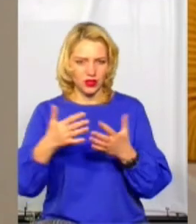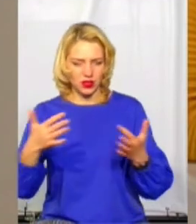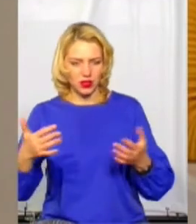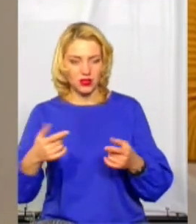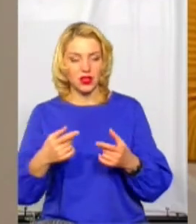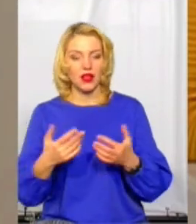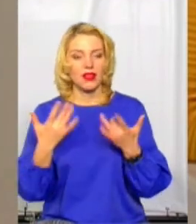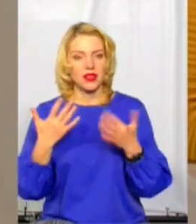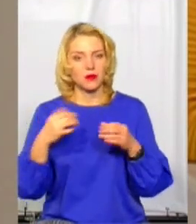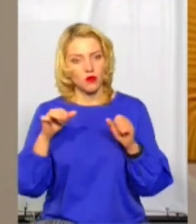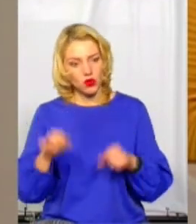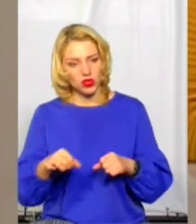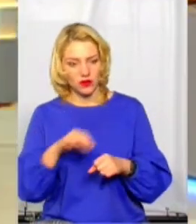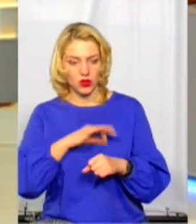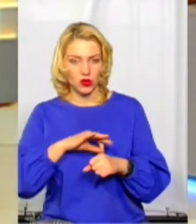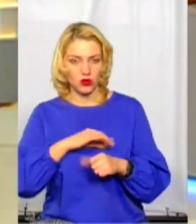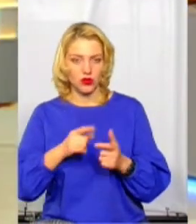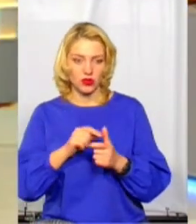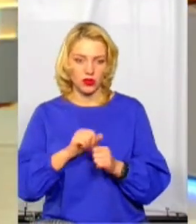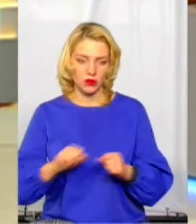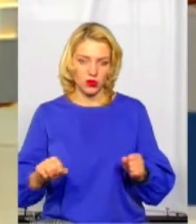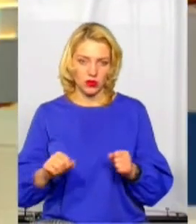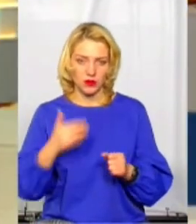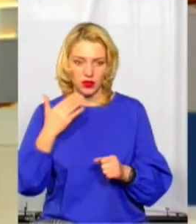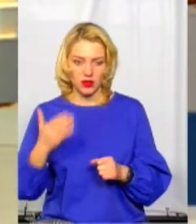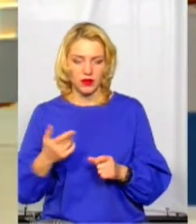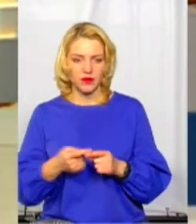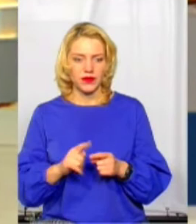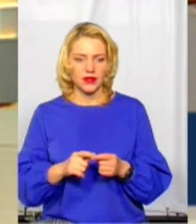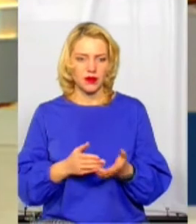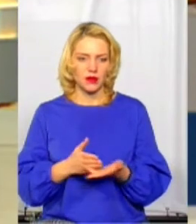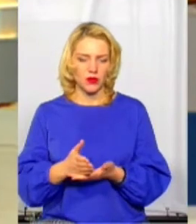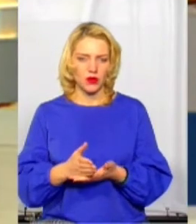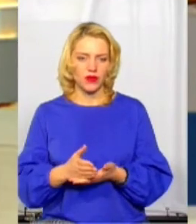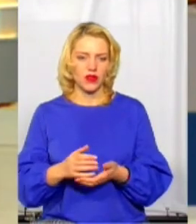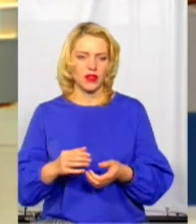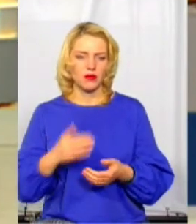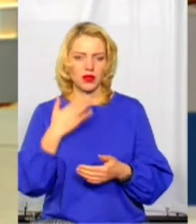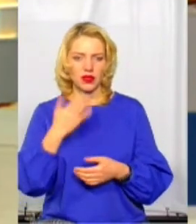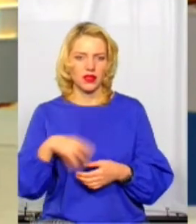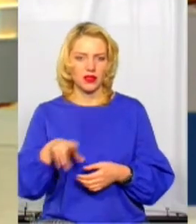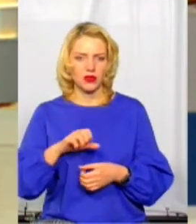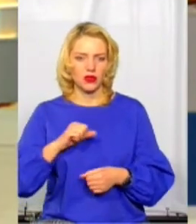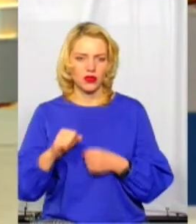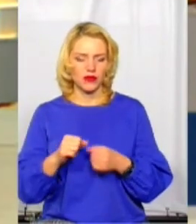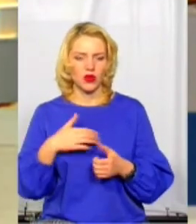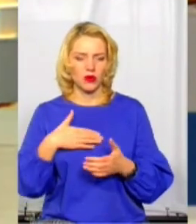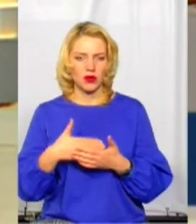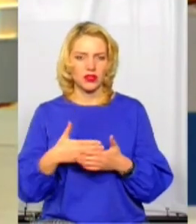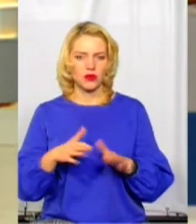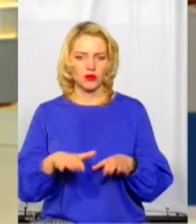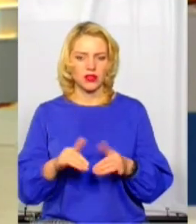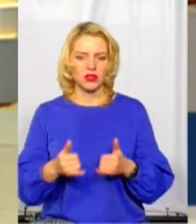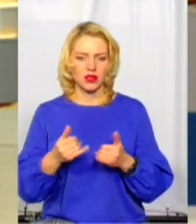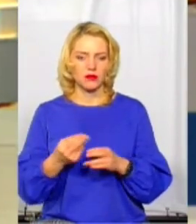громадських місцях, як ярмарок? Взагалі, думаю, це більш профільне питання до колеги, але якщо коротко, то скажу, що в громадському місці для безпеки